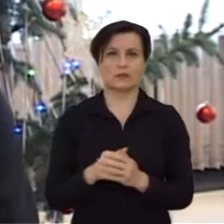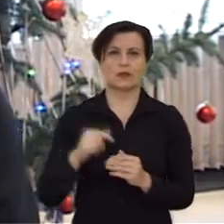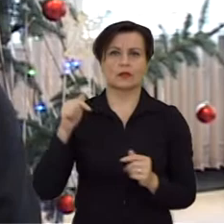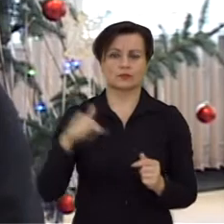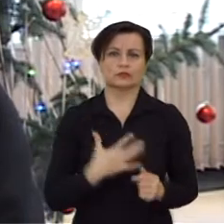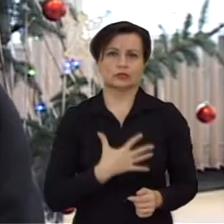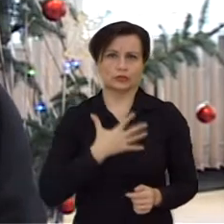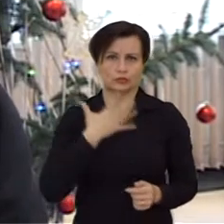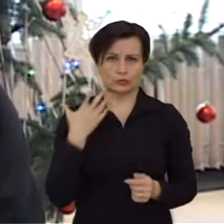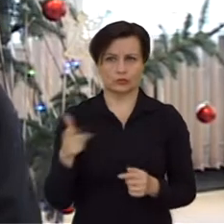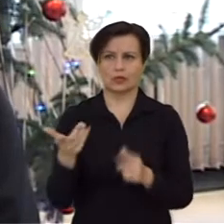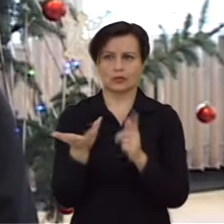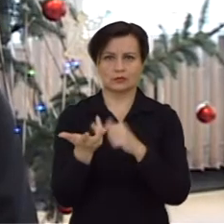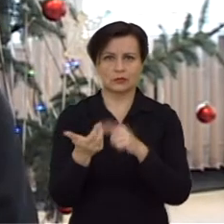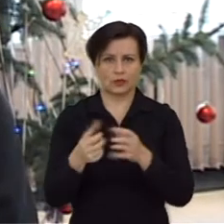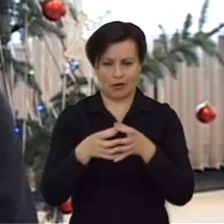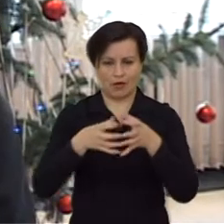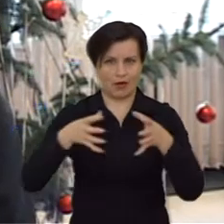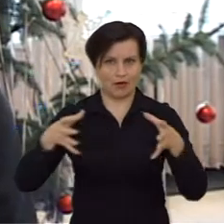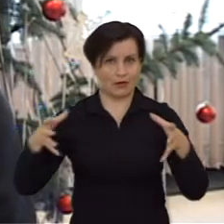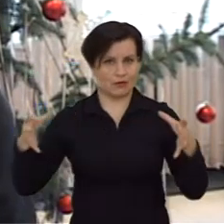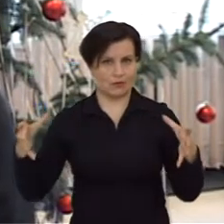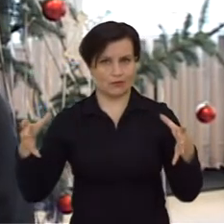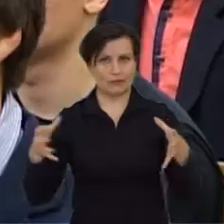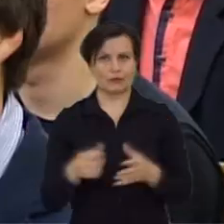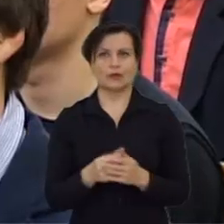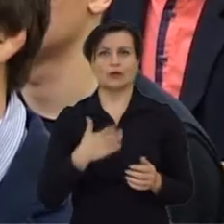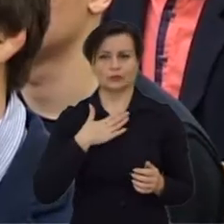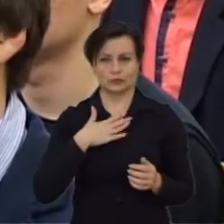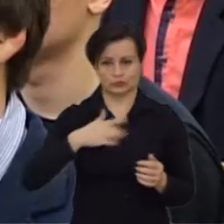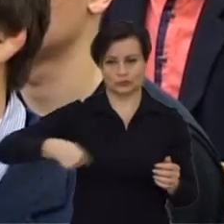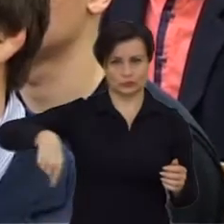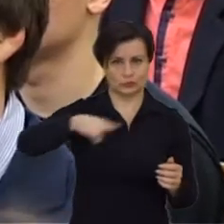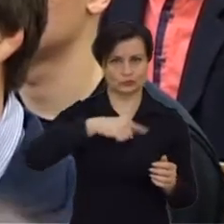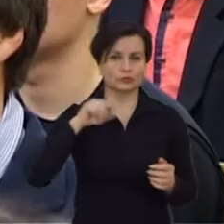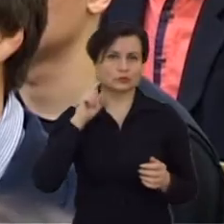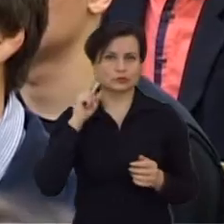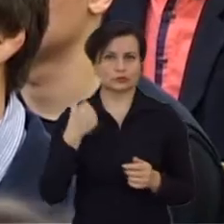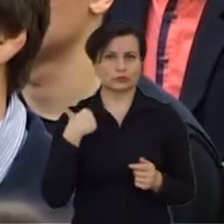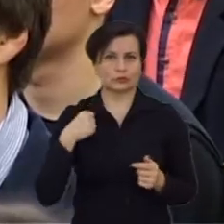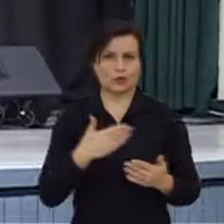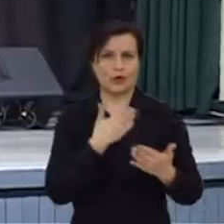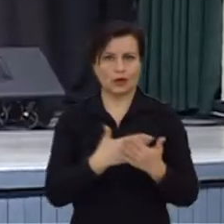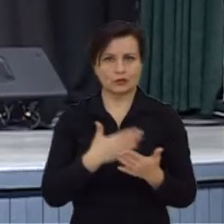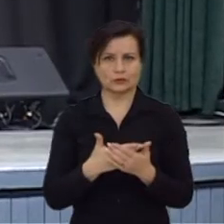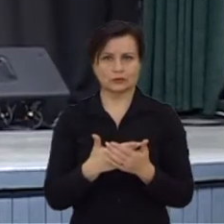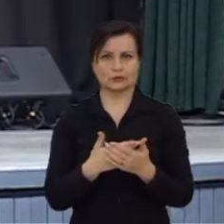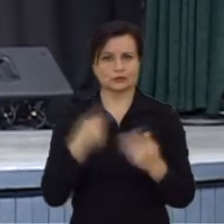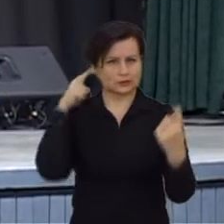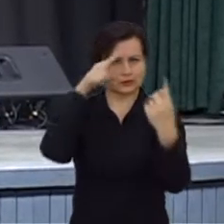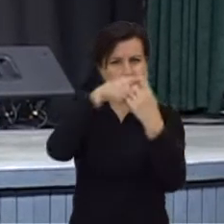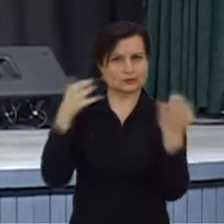ir čiaugiuosi, kad skaičius auga, didėja, taigi mūsų reiškia jauni žmonės tikrai yra aktyvus, siekia